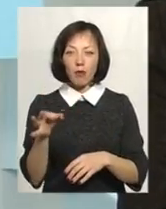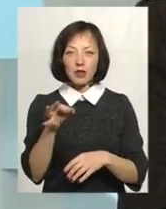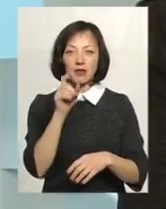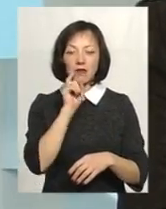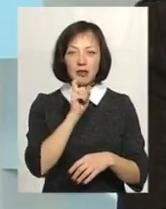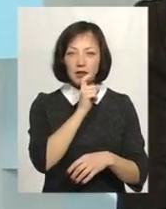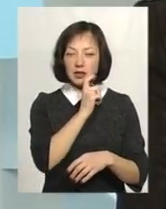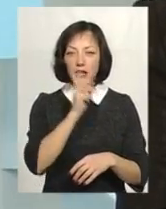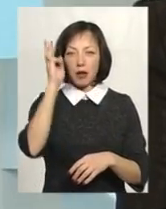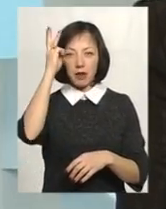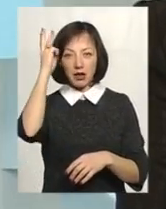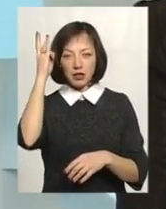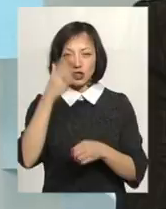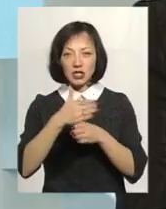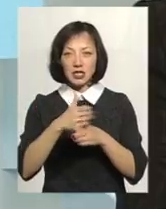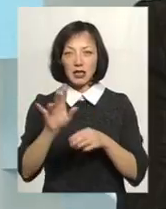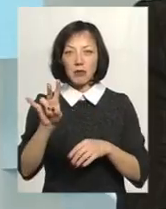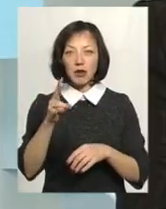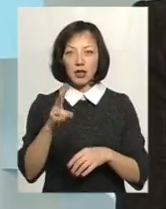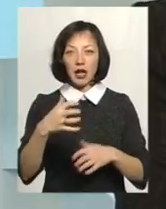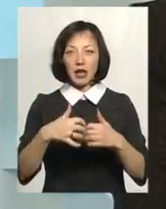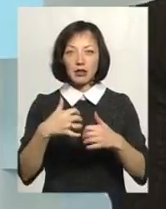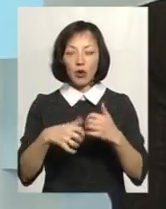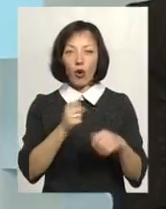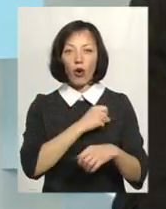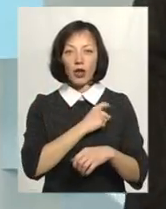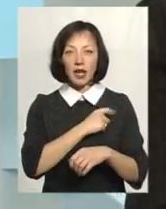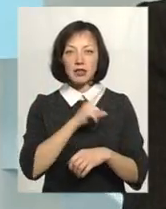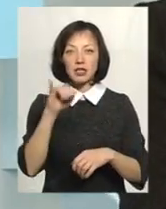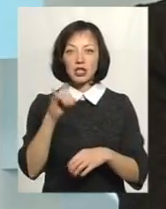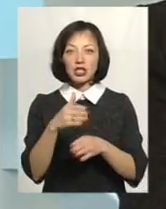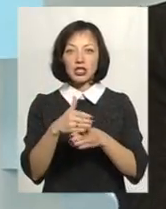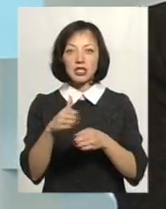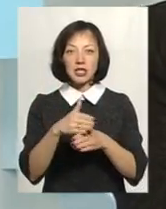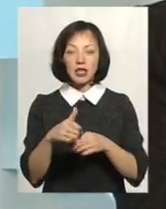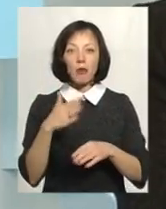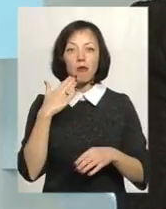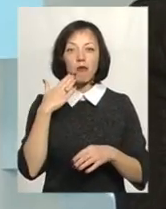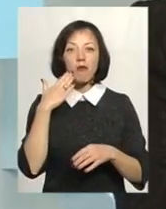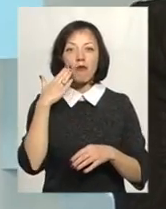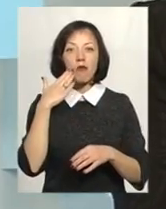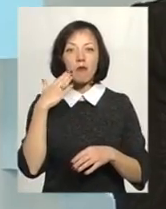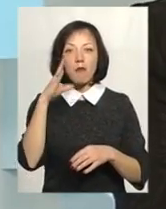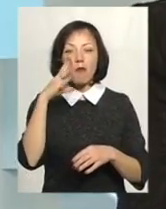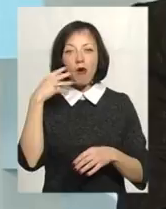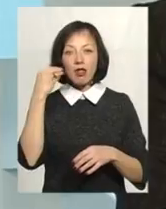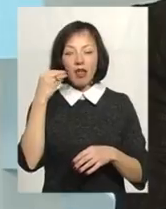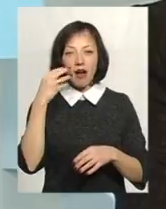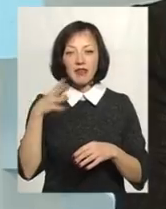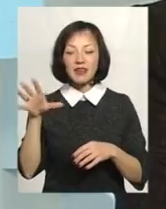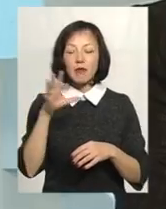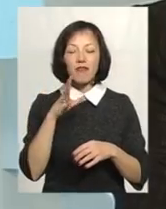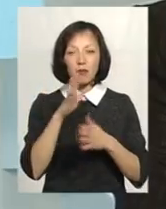Вінницька, Хмельницька, частина Миколаївська, Херсонська, Одесська і частина Молдавії. І всі ці